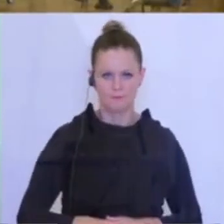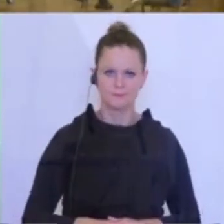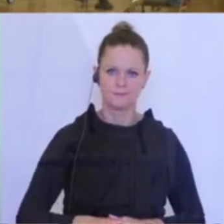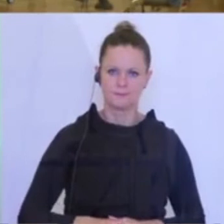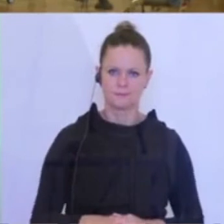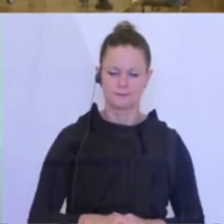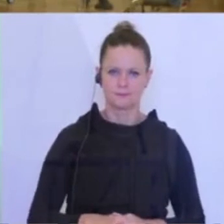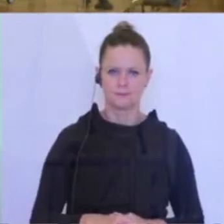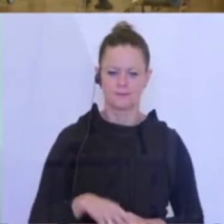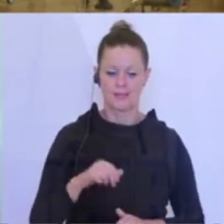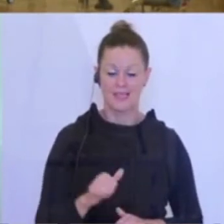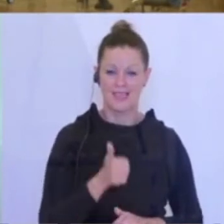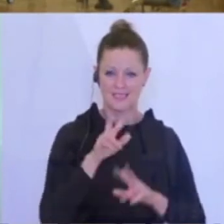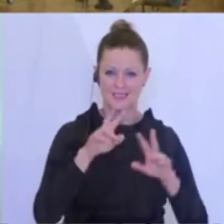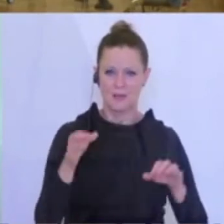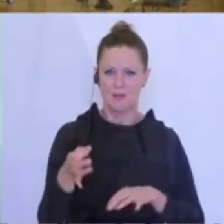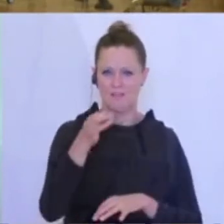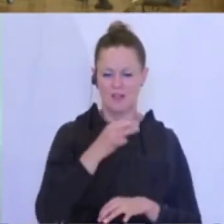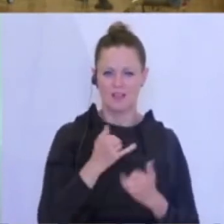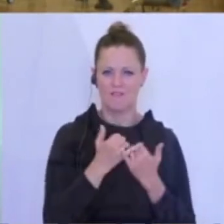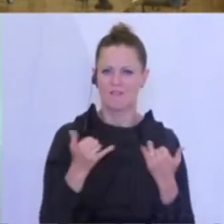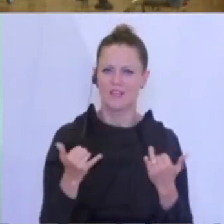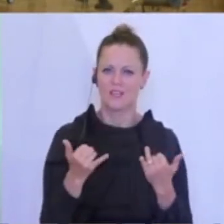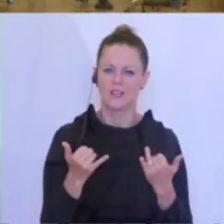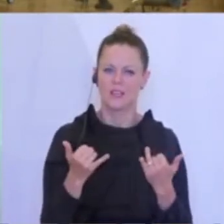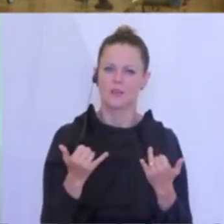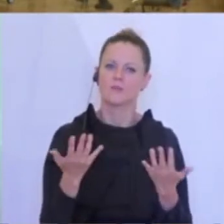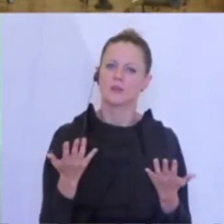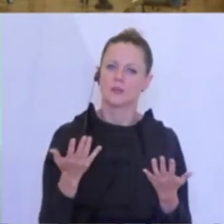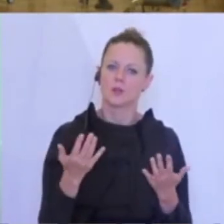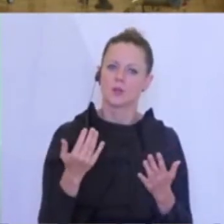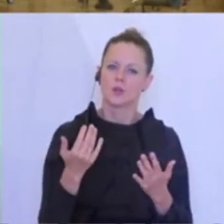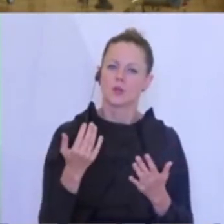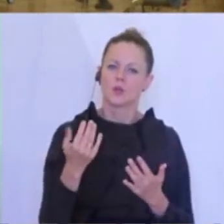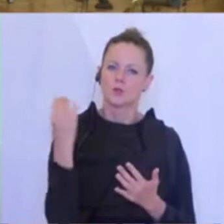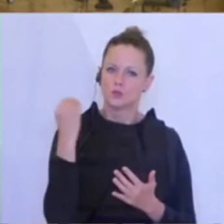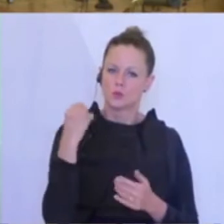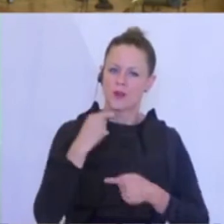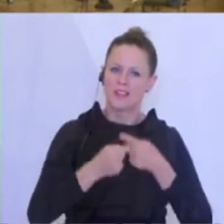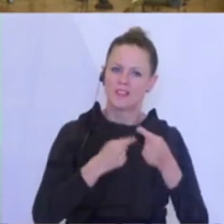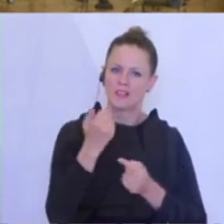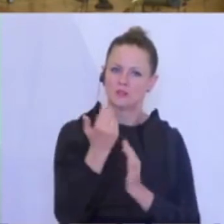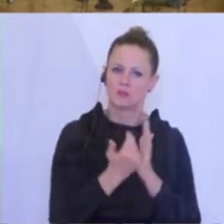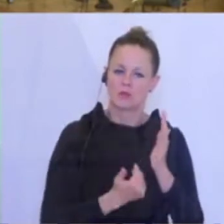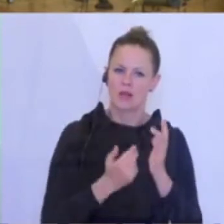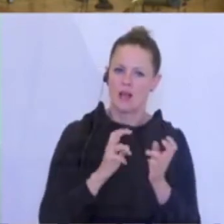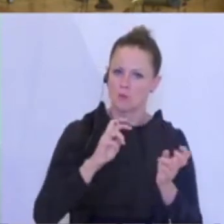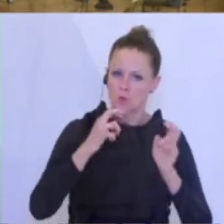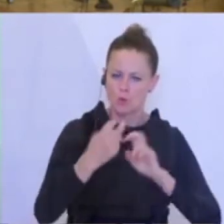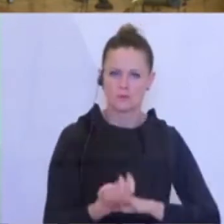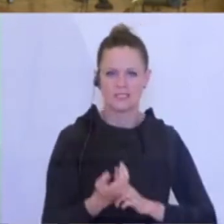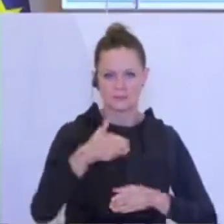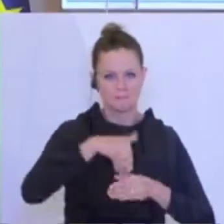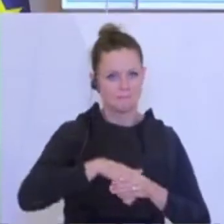Die erste Frage, ob die Realisierung des Schulentwicklungsprogramms in diesen 38 Milliarden